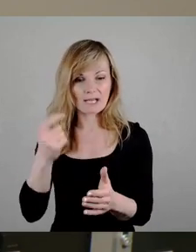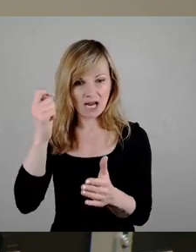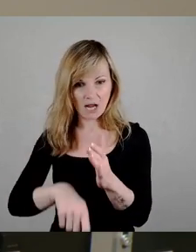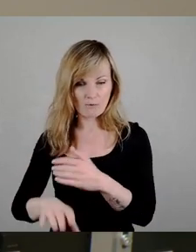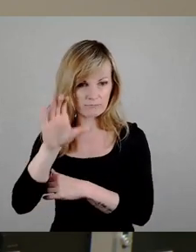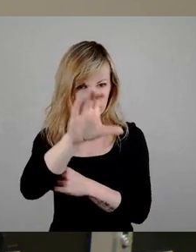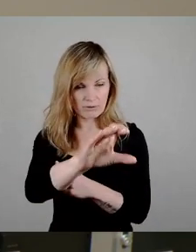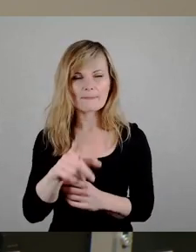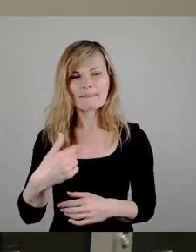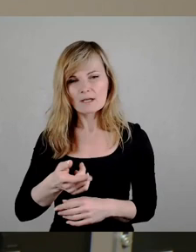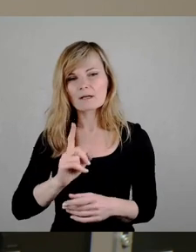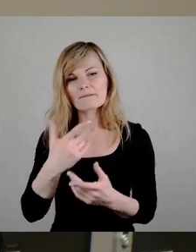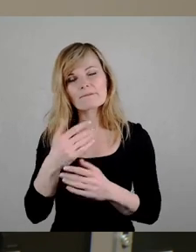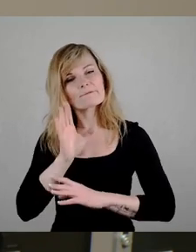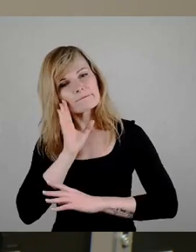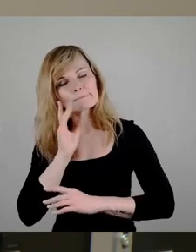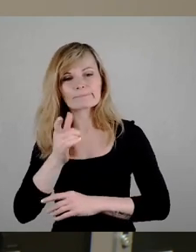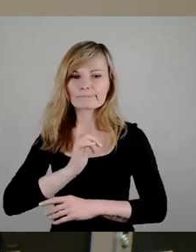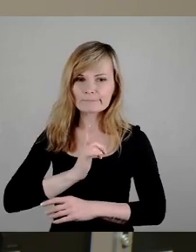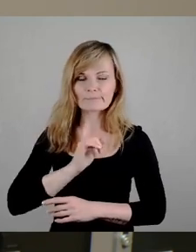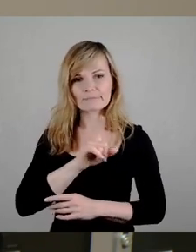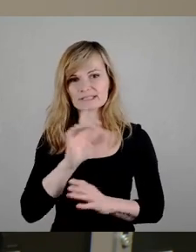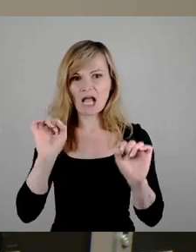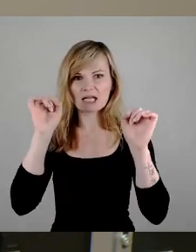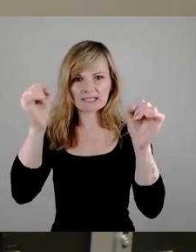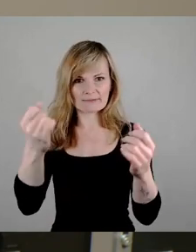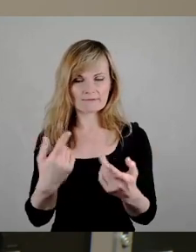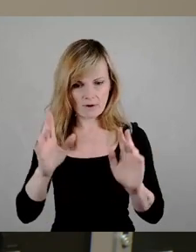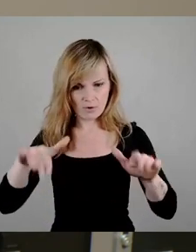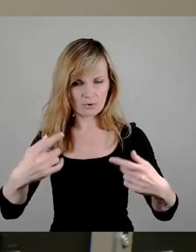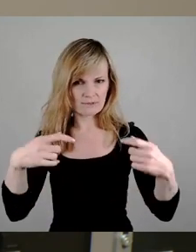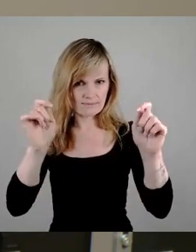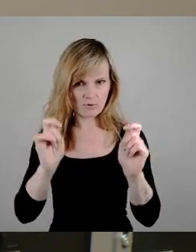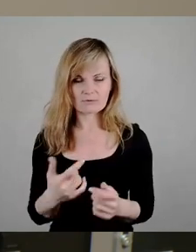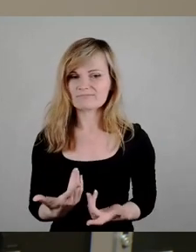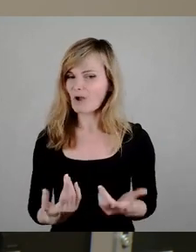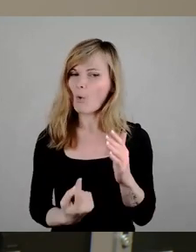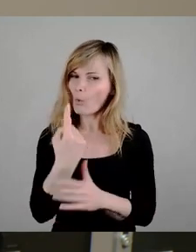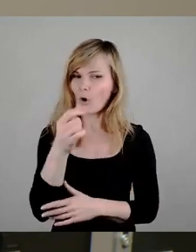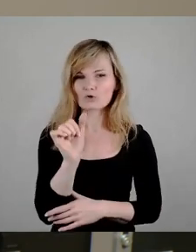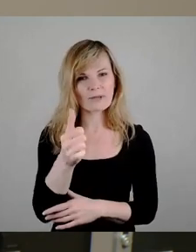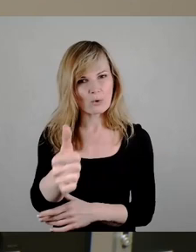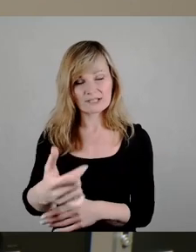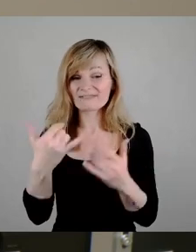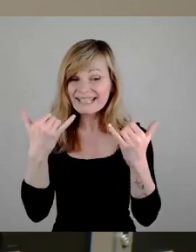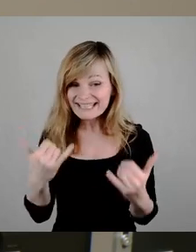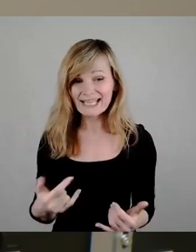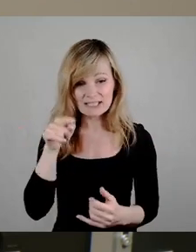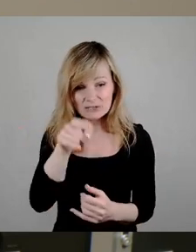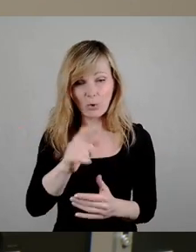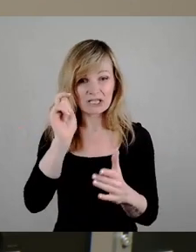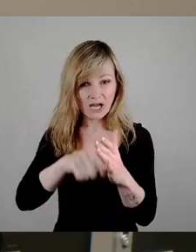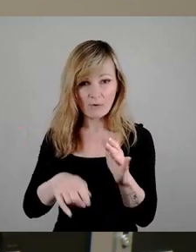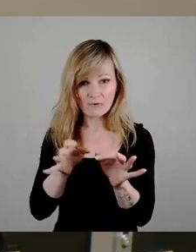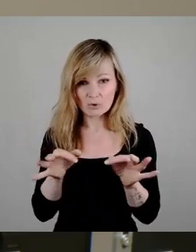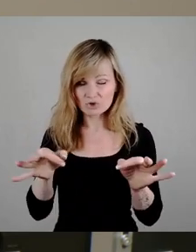vielleicht irgendwann mal aktiviert zu werden. So oder so ist es hoch spekulativ, zum jetzigen Zeitpunkt Grundstücke in diesem Areal zu kaufen. Das